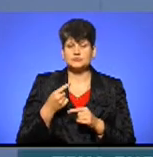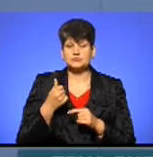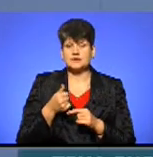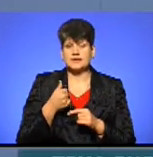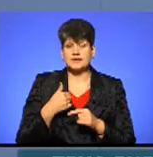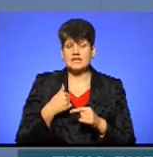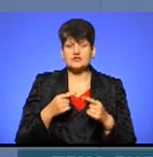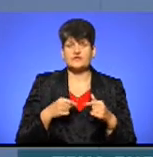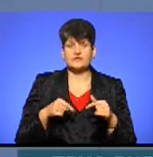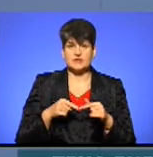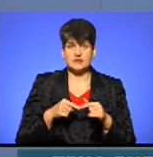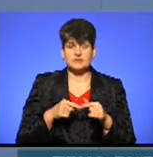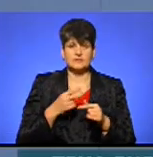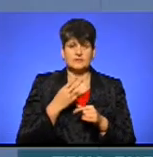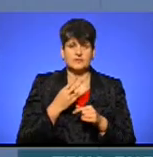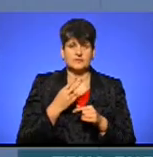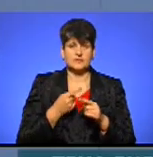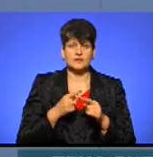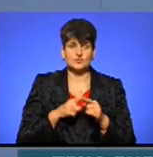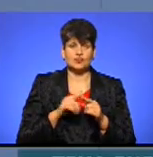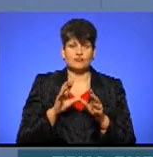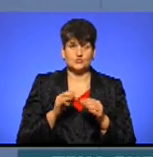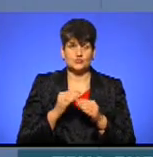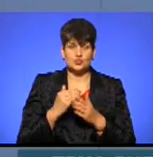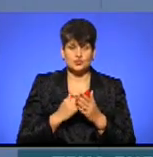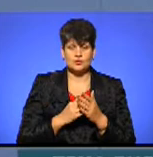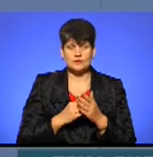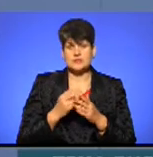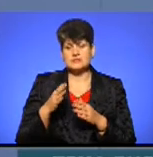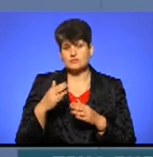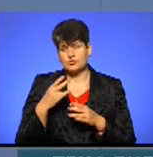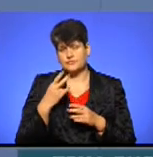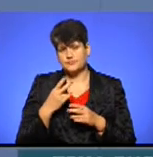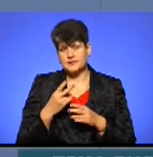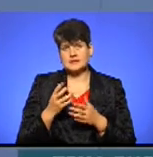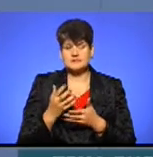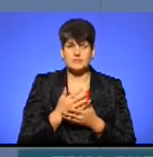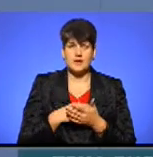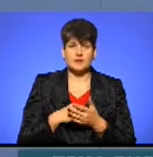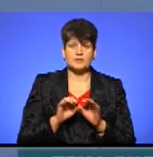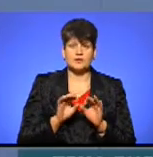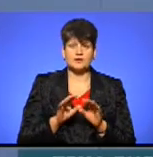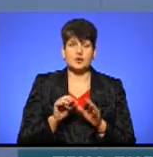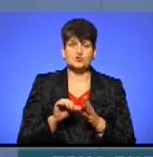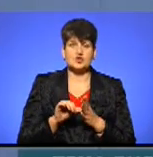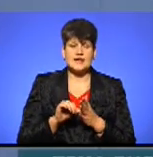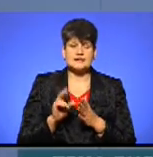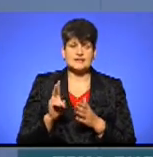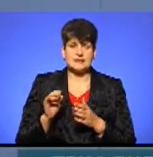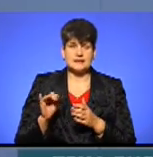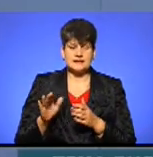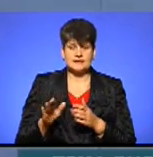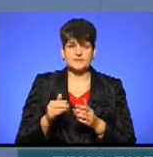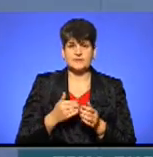відділ дивився на цю повністю структуру і з боку, і ми збирали коментарі самих учасників, авторів,